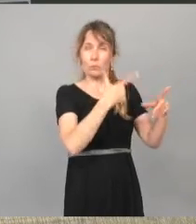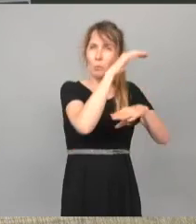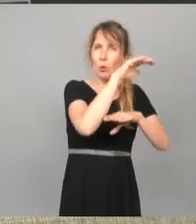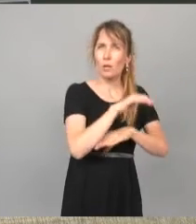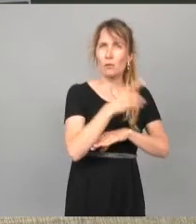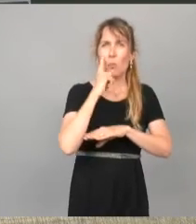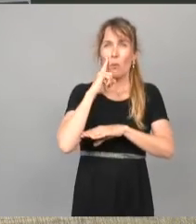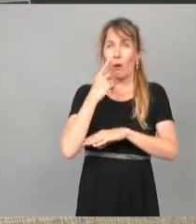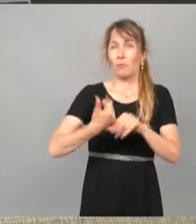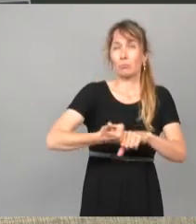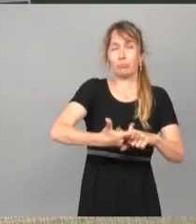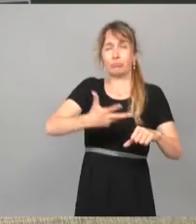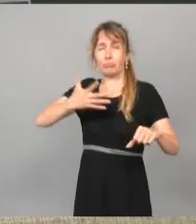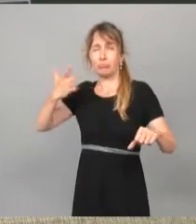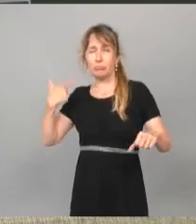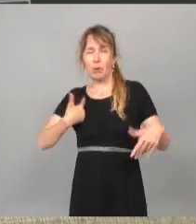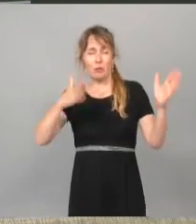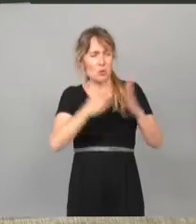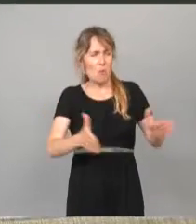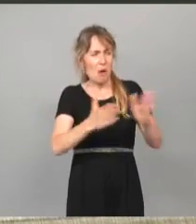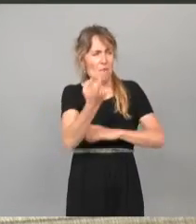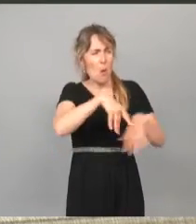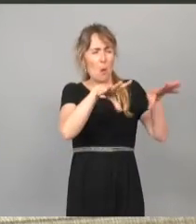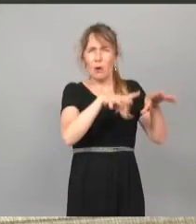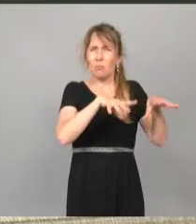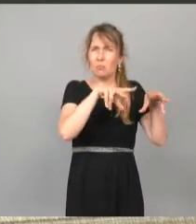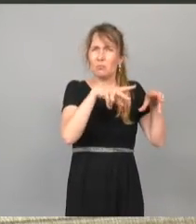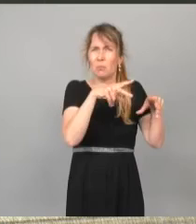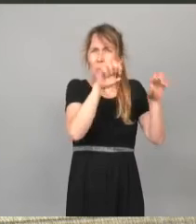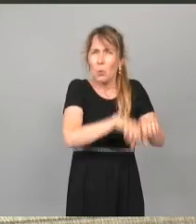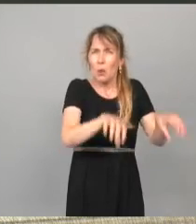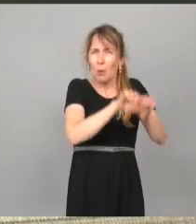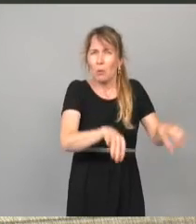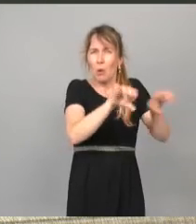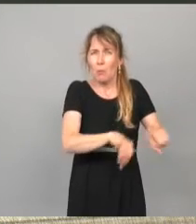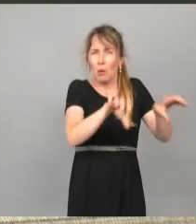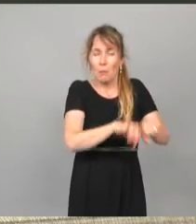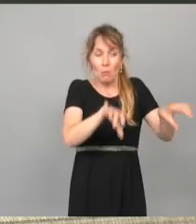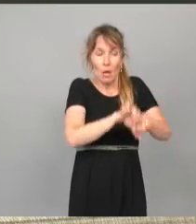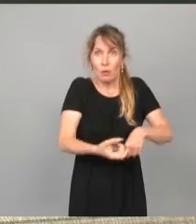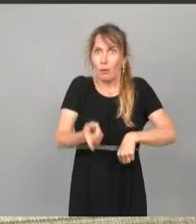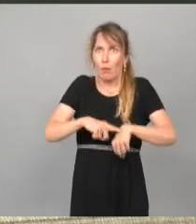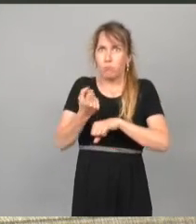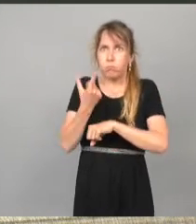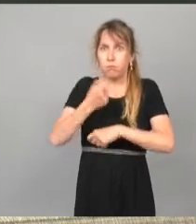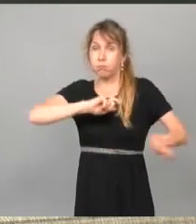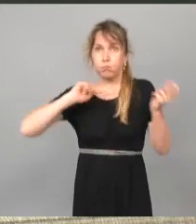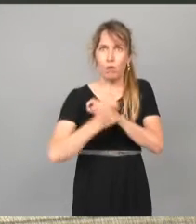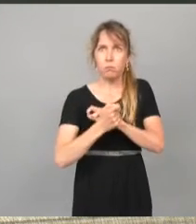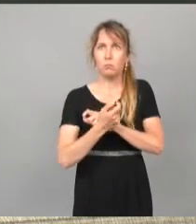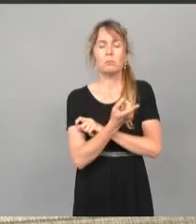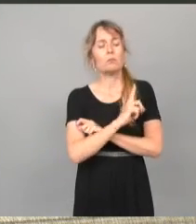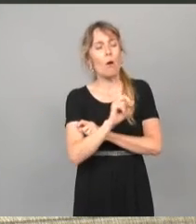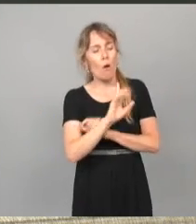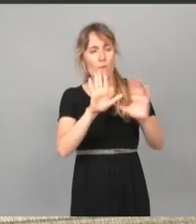demandé, effectivement, de remplir les rayons de nos supermarchés. Et puis, d'un seul coup, d'un seul, il faudrait que tout change. Je pense qu'il faut respecter aussi le monde agricole. Il faut